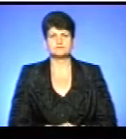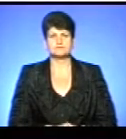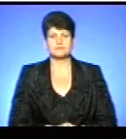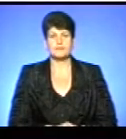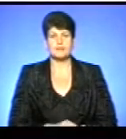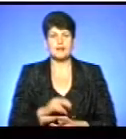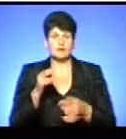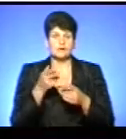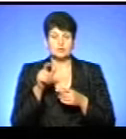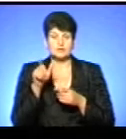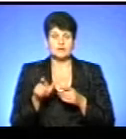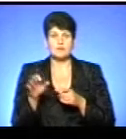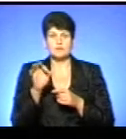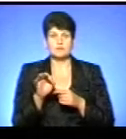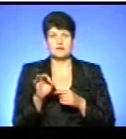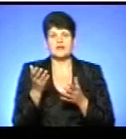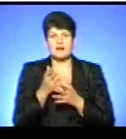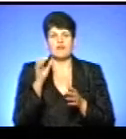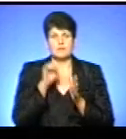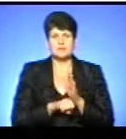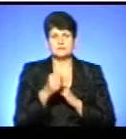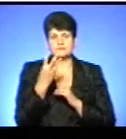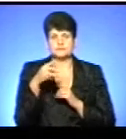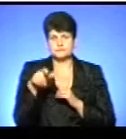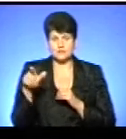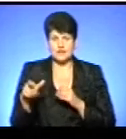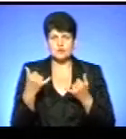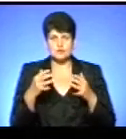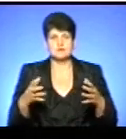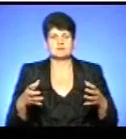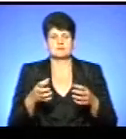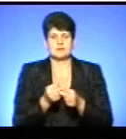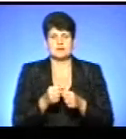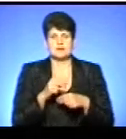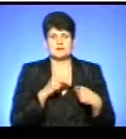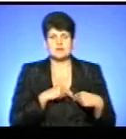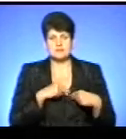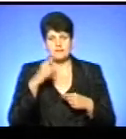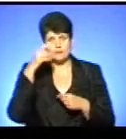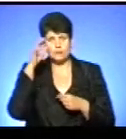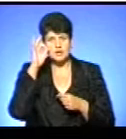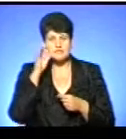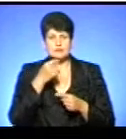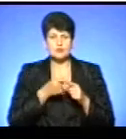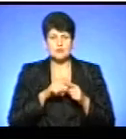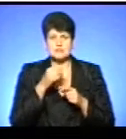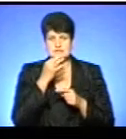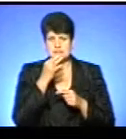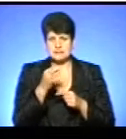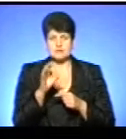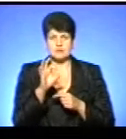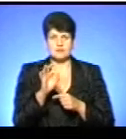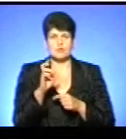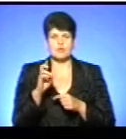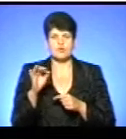Підозрюваного у трьох вбивствах сьогодні вночі у Тернополі затримали працівники патрульної поліції, повідомив начальник Нацполіції області Олександр